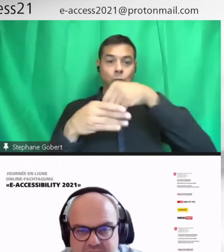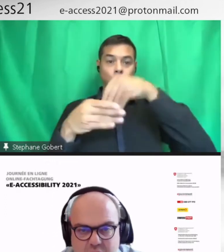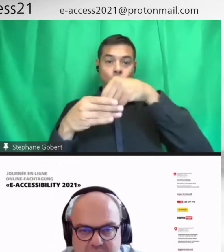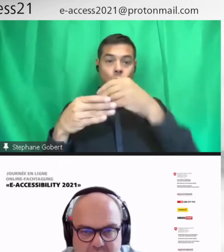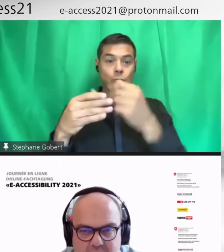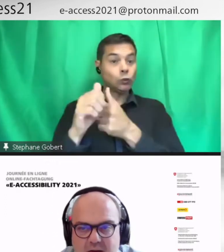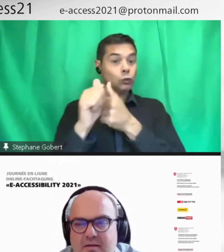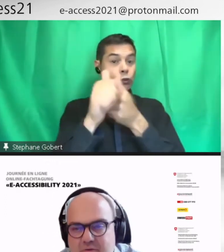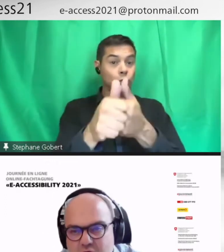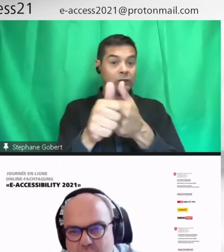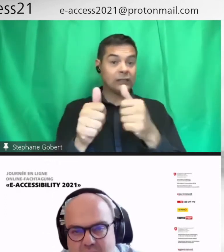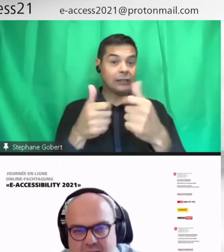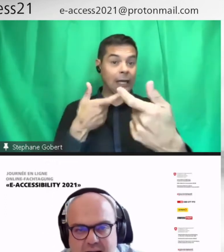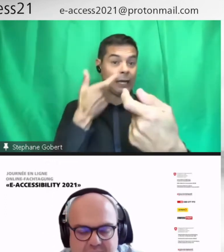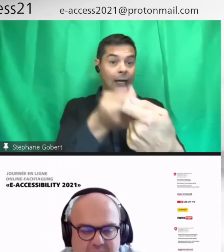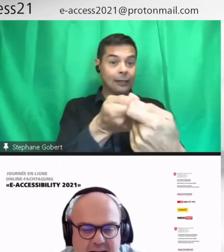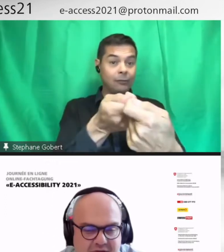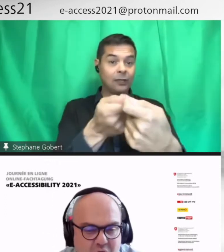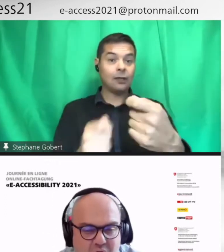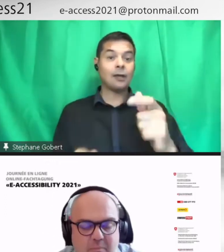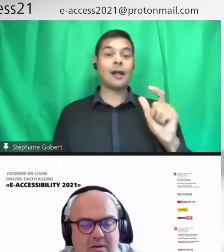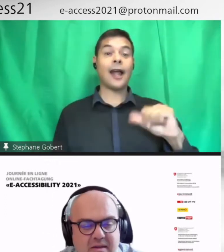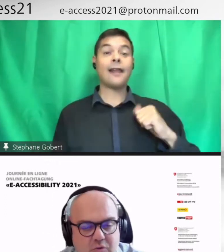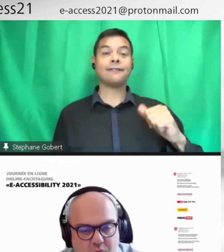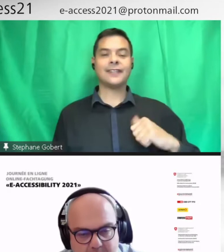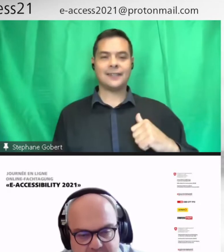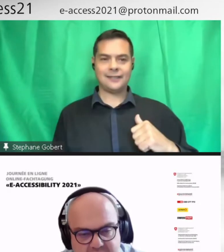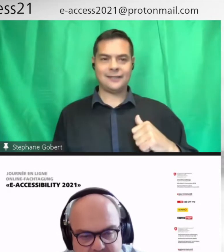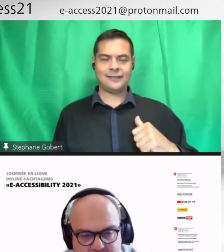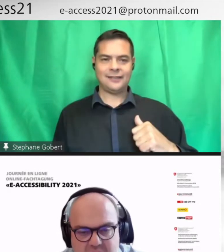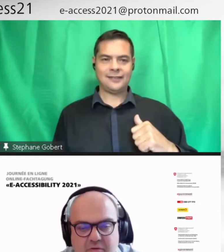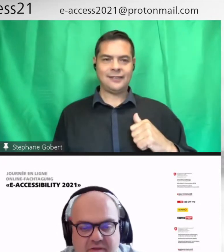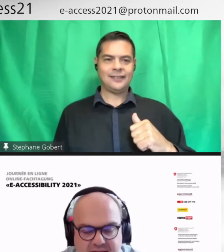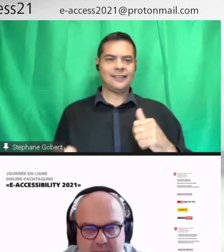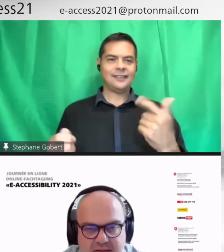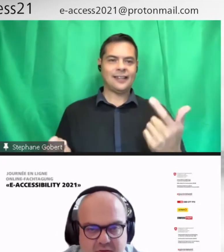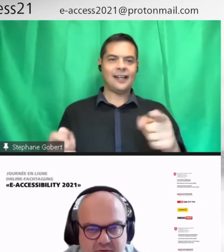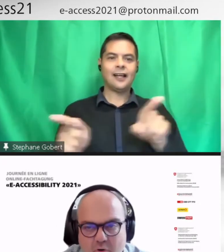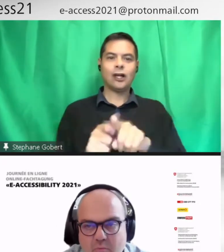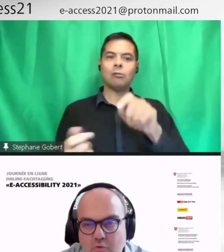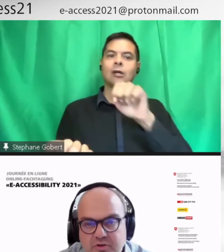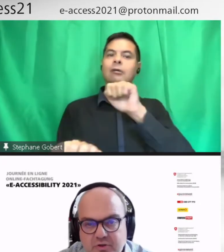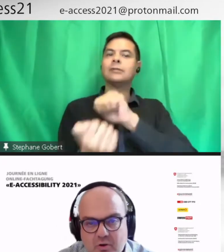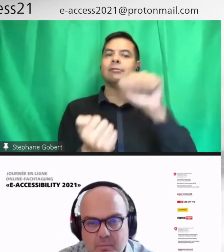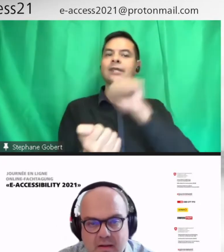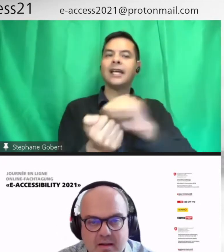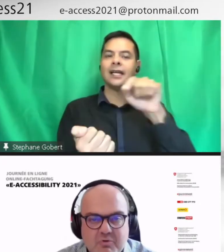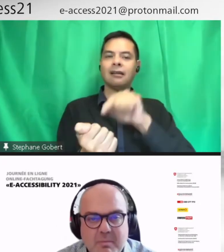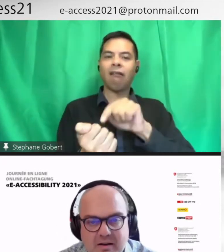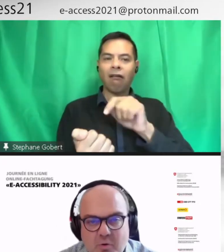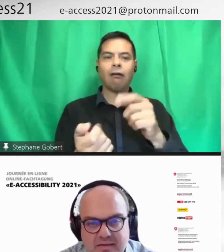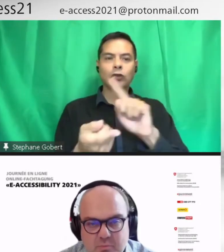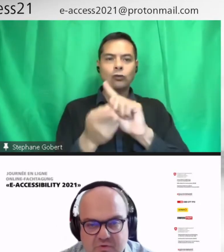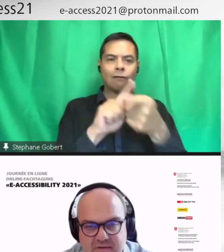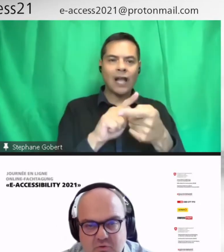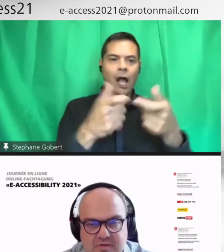de lui. C'est toujours un peu la question qu'on s'est imprimé sur du papier. Quand on fait des adaptations, ça prend beaucoup de temps. Et puis, on n pas le temps à